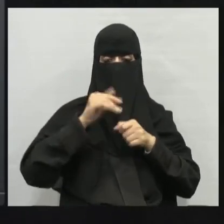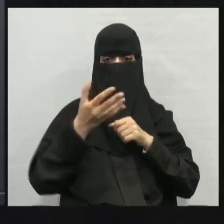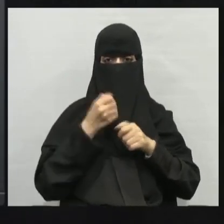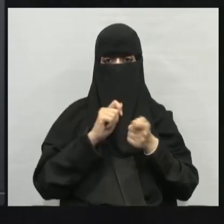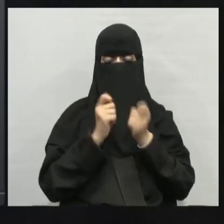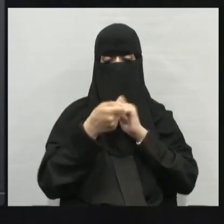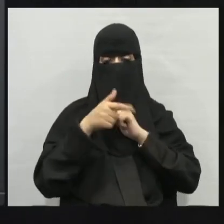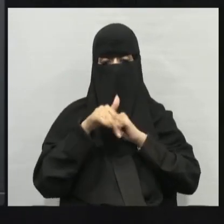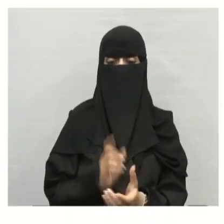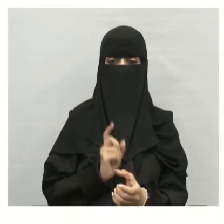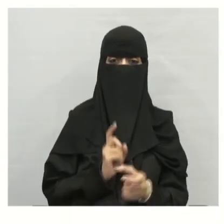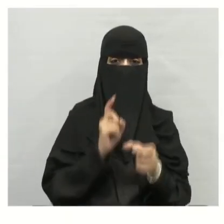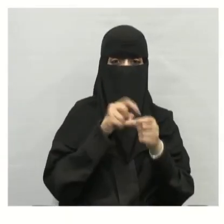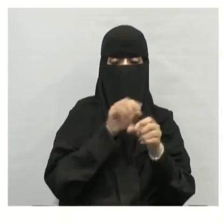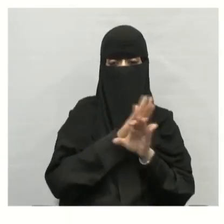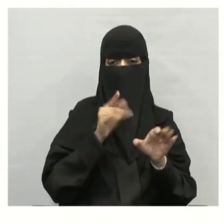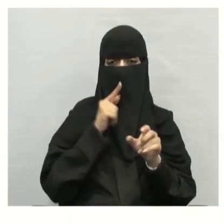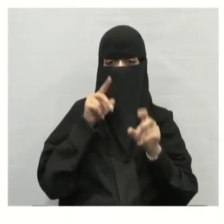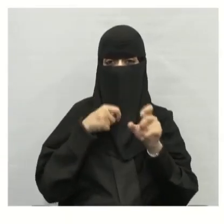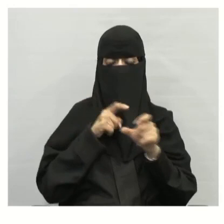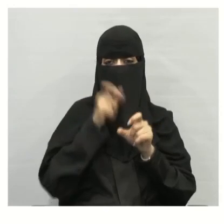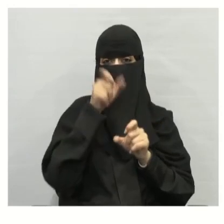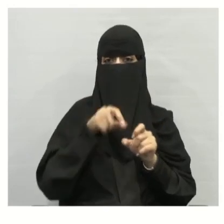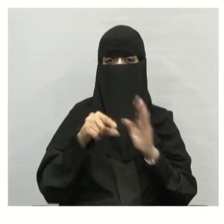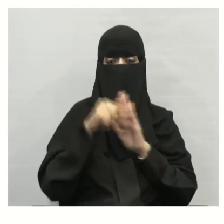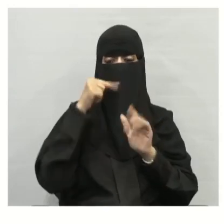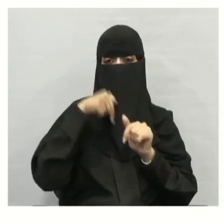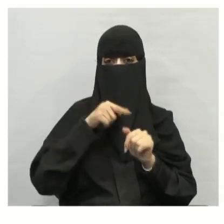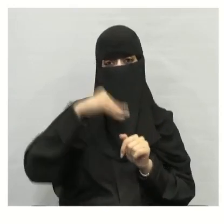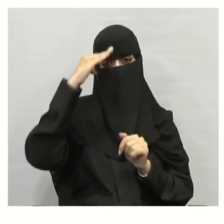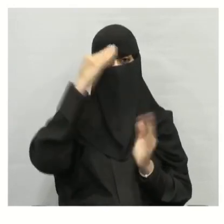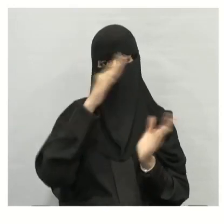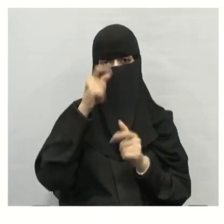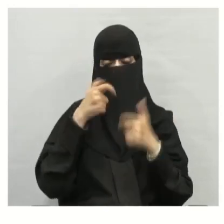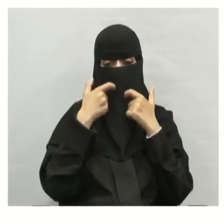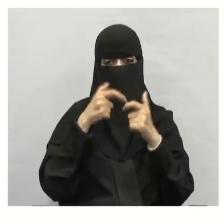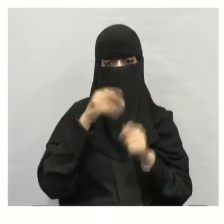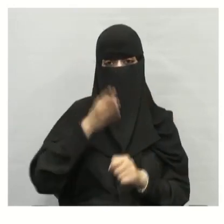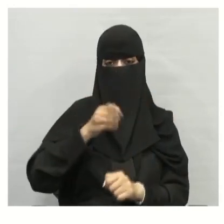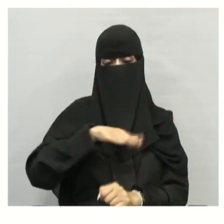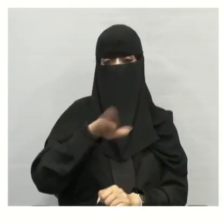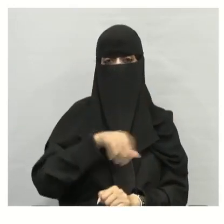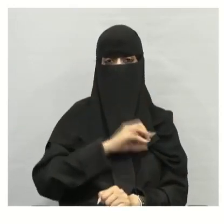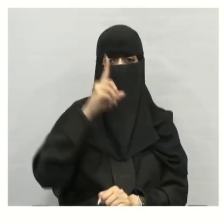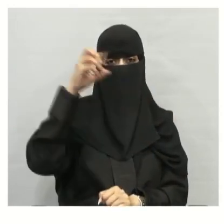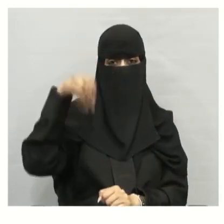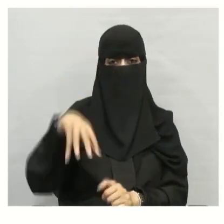يتغير شكلها إلى هنا طلابي نصل إلى نهاية درسنا لهذا اليوم شكرا لكم لحسن استماعكم السلام عليكم ورحمة الله وبركاته